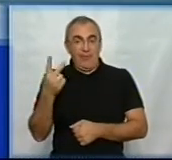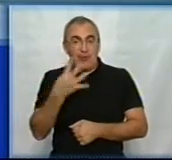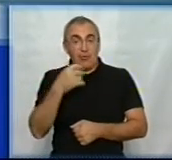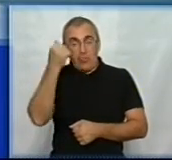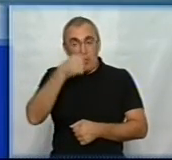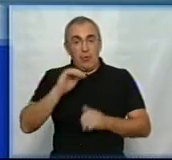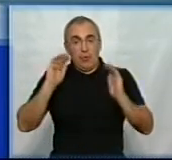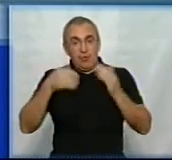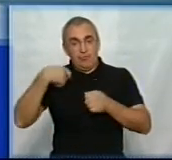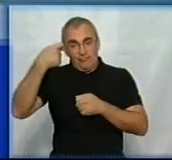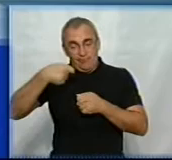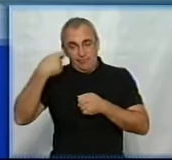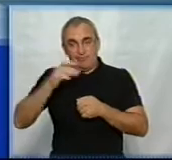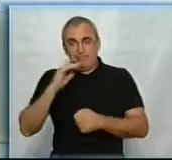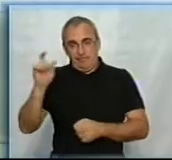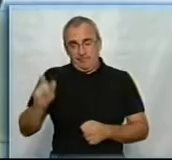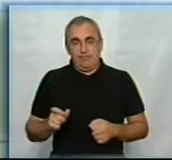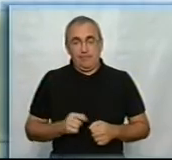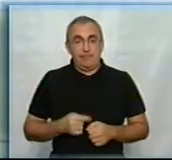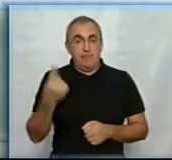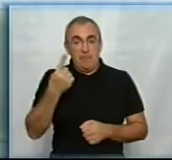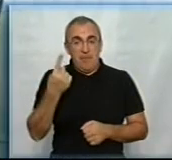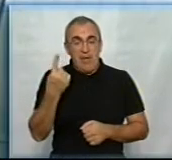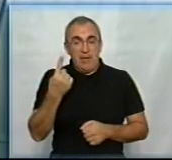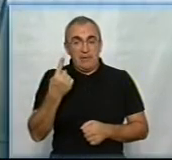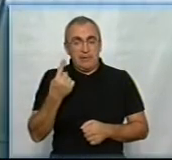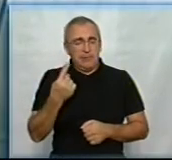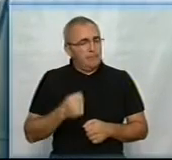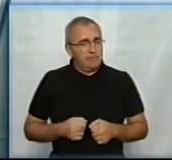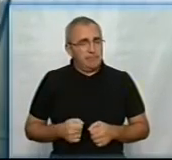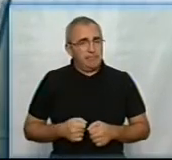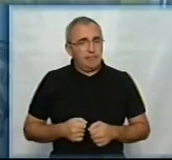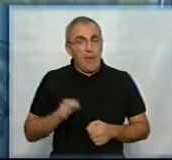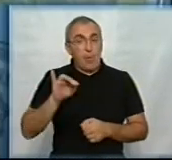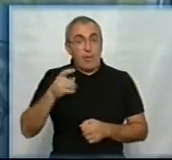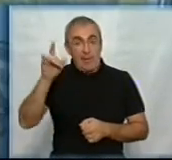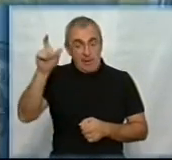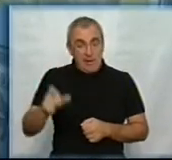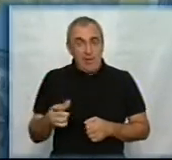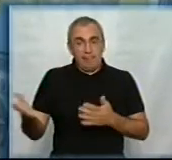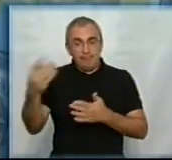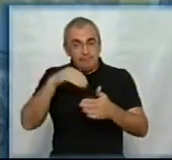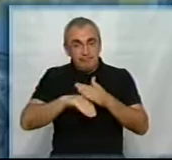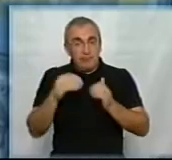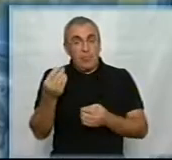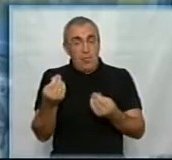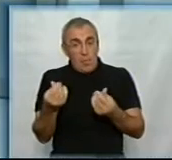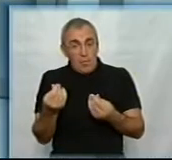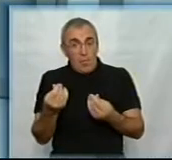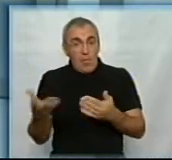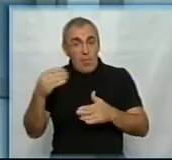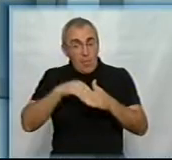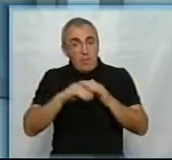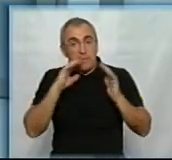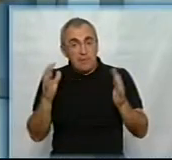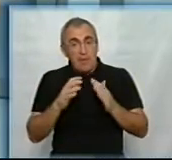сюжеті Олени Жикалової. Це кропивничанин Михайло Бондар, чоловік колекціонної гроші. Каже, колекцію